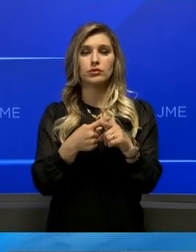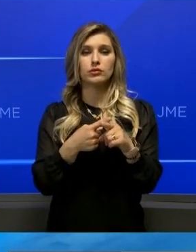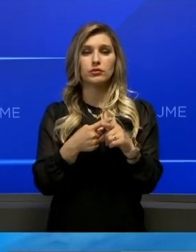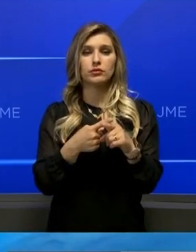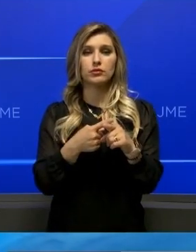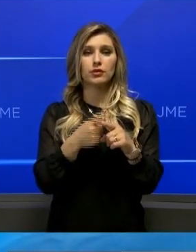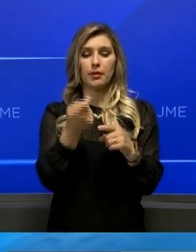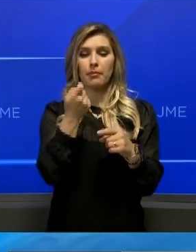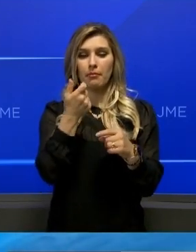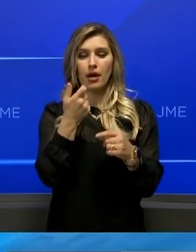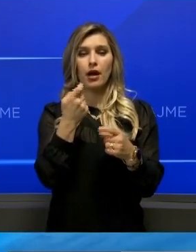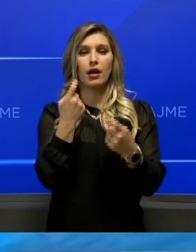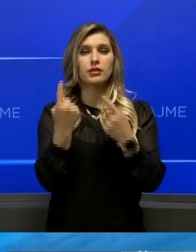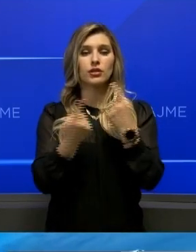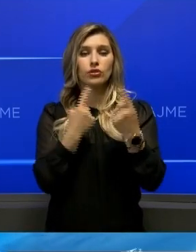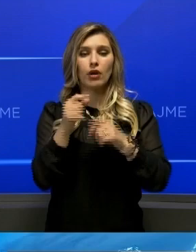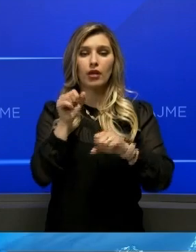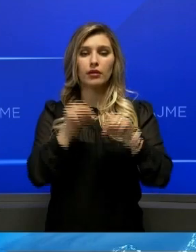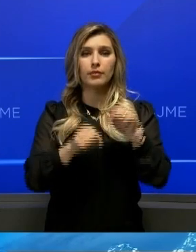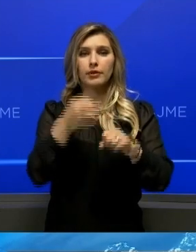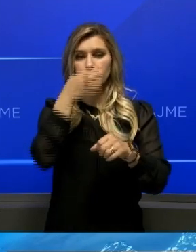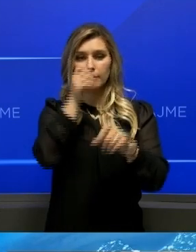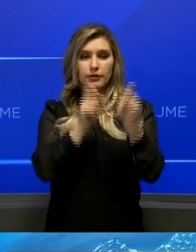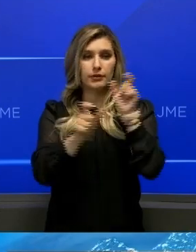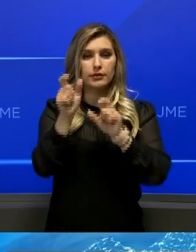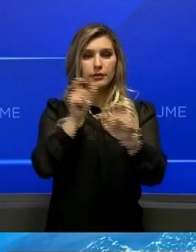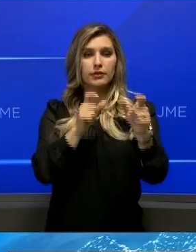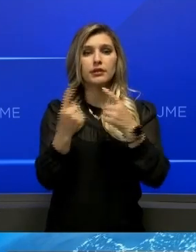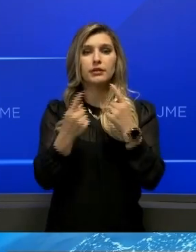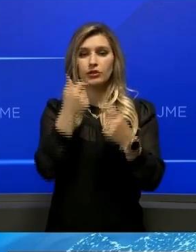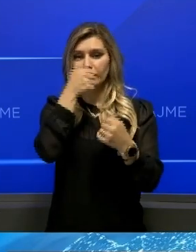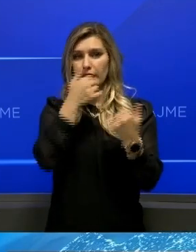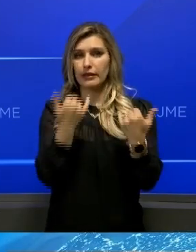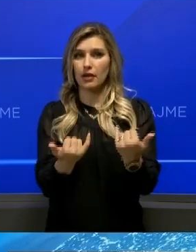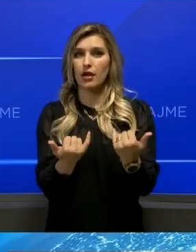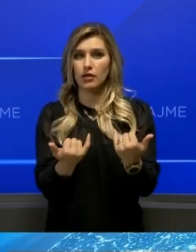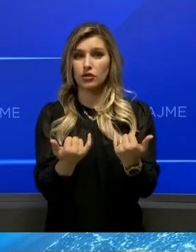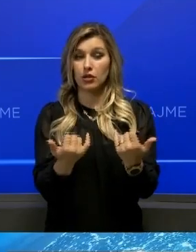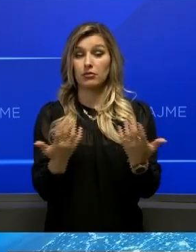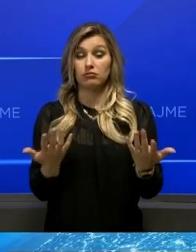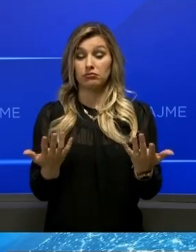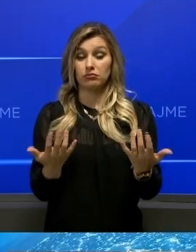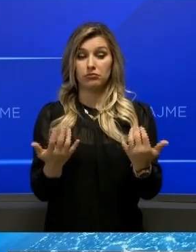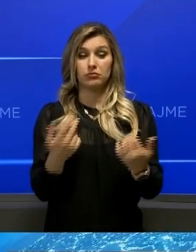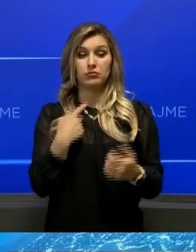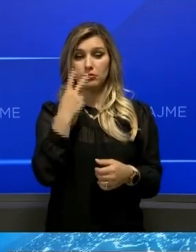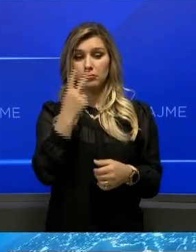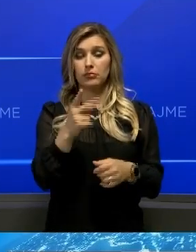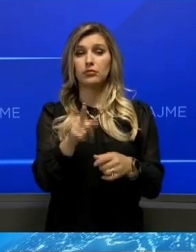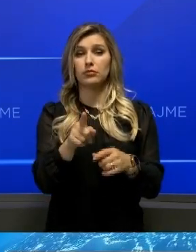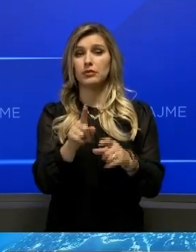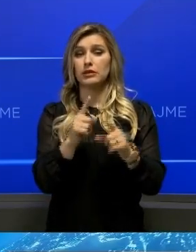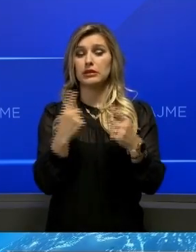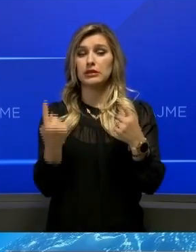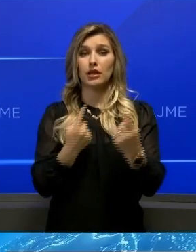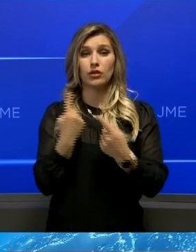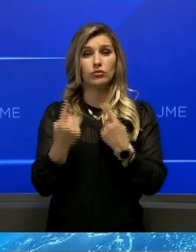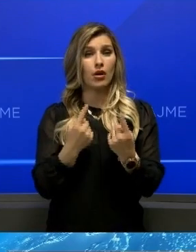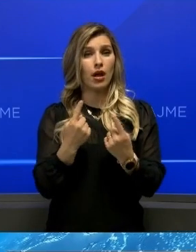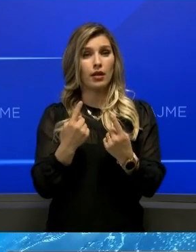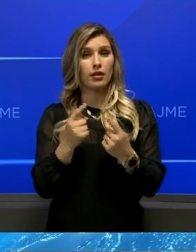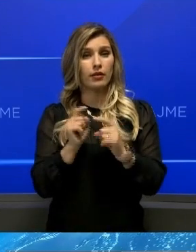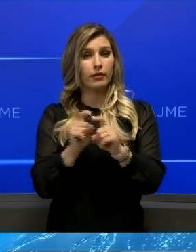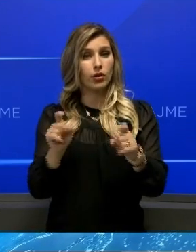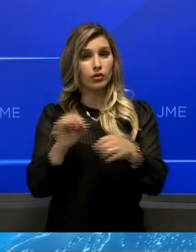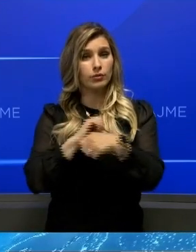menagjimin e situatës, sepse ishtim të vëment shumë ka shri situatës në cilë ndodhe i vendi. Me gjithë atës, sot pandemija, si që e dini, nuk është